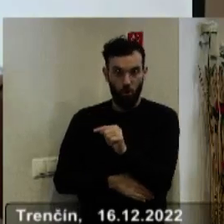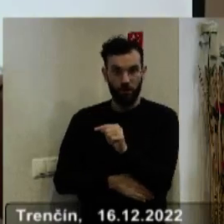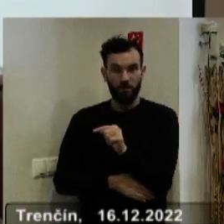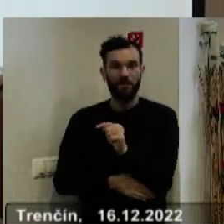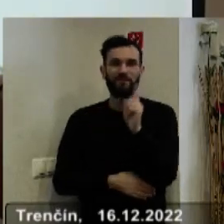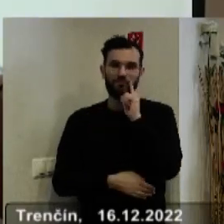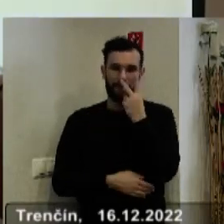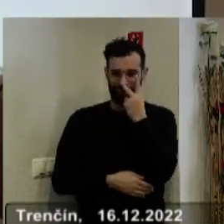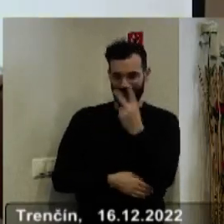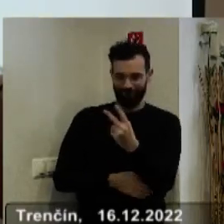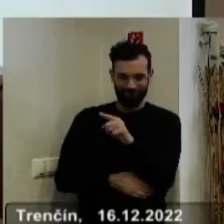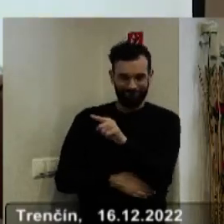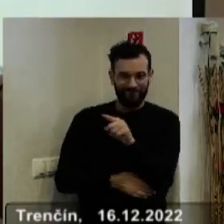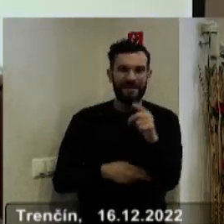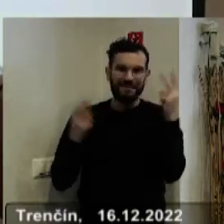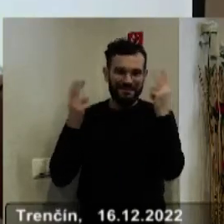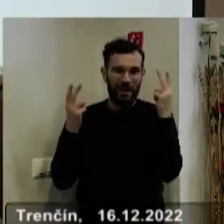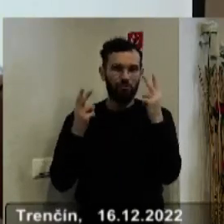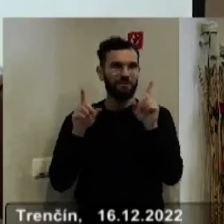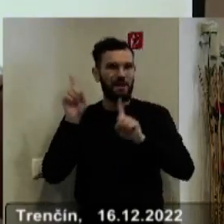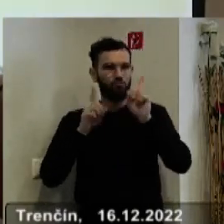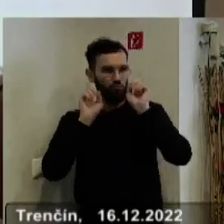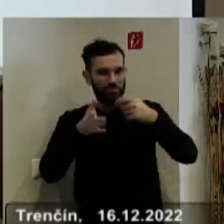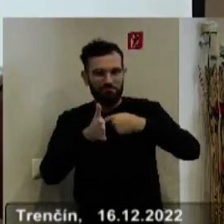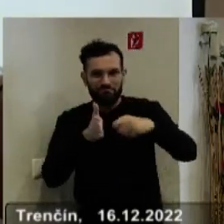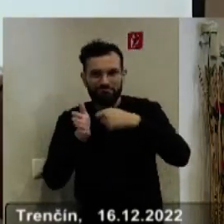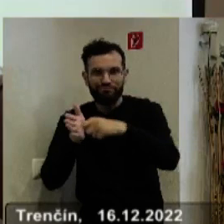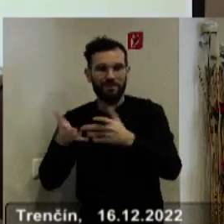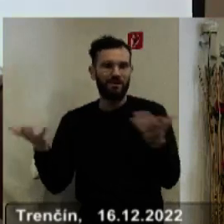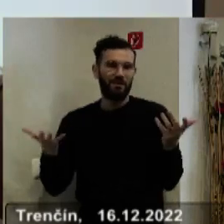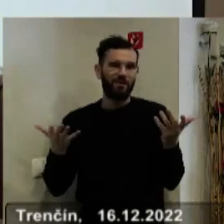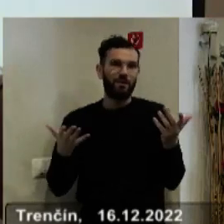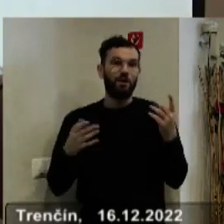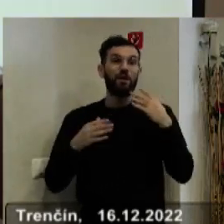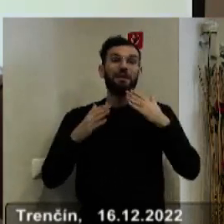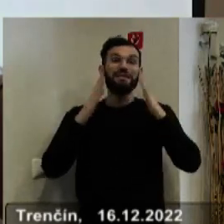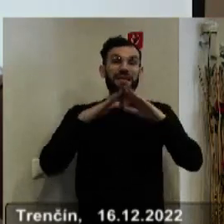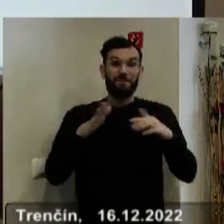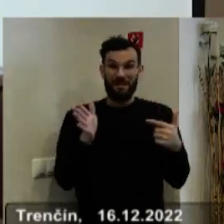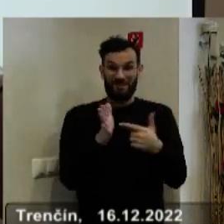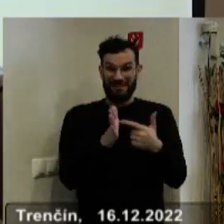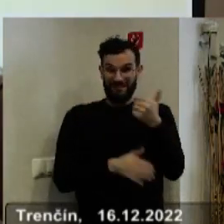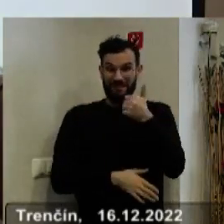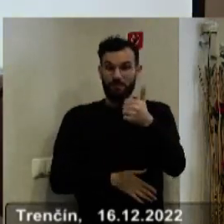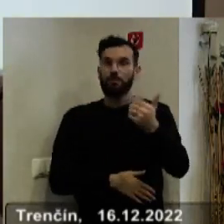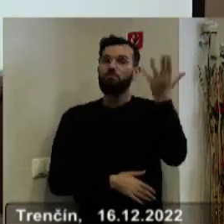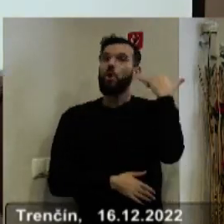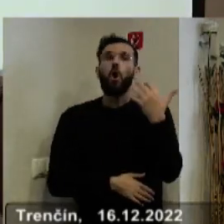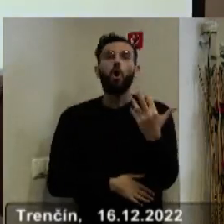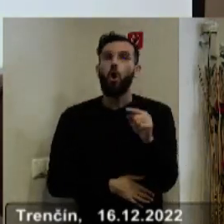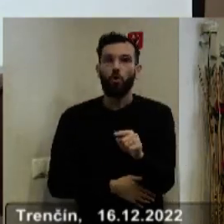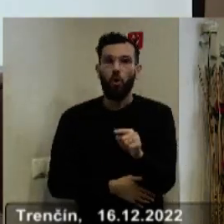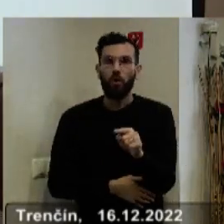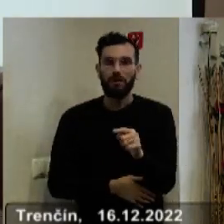sledujeme teda aj pohľadávky a ich výška k decembru 2021 predstavovala